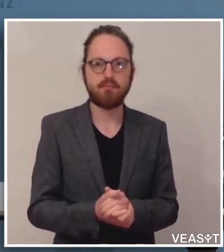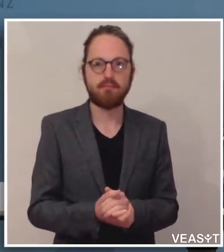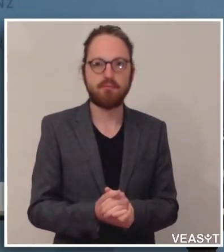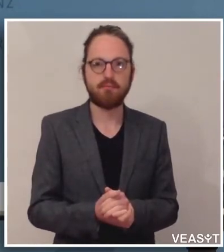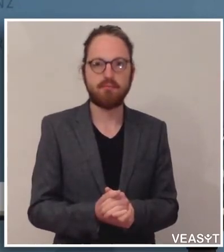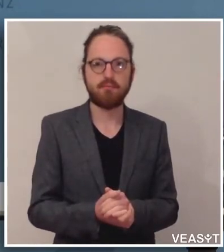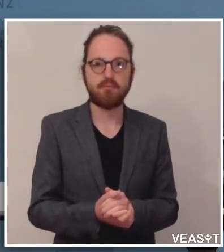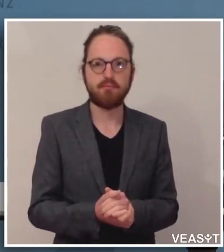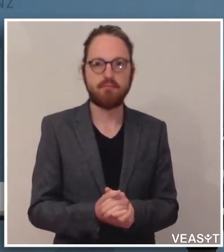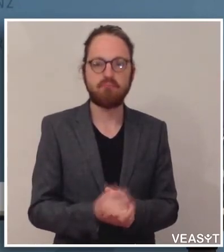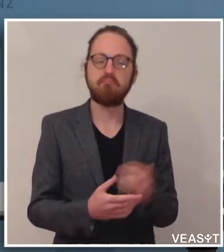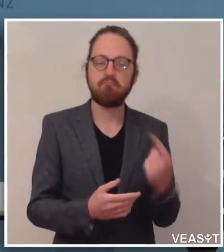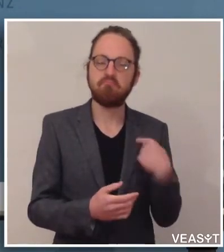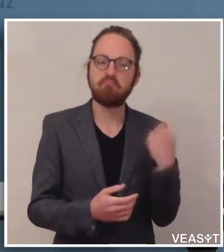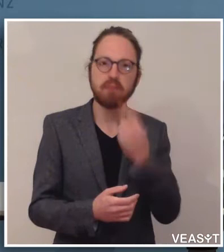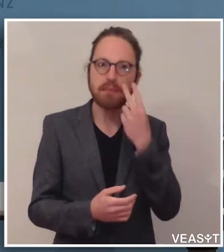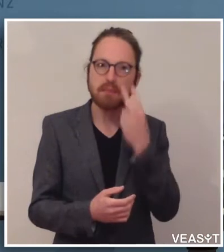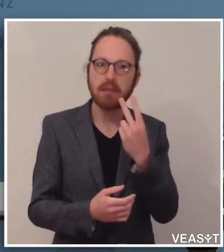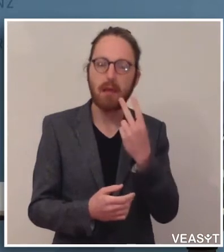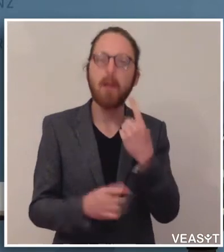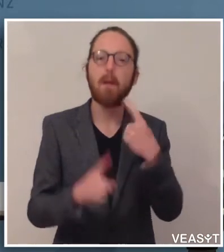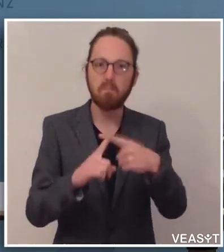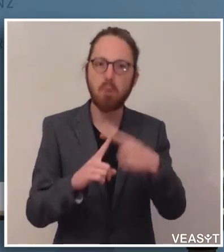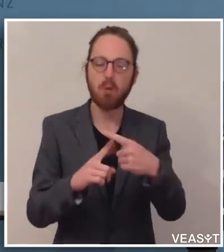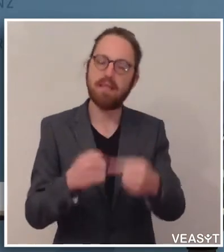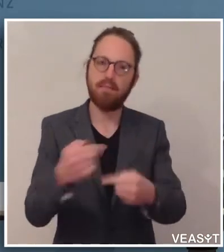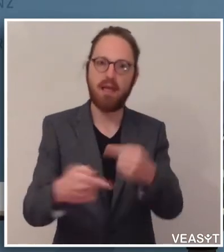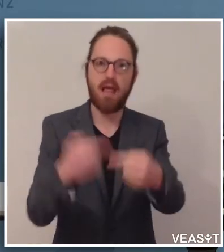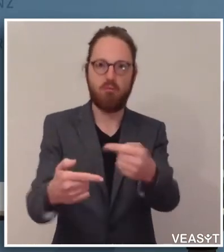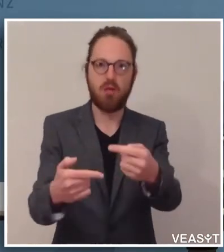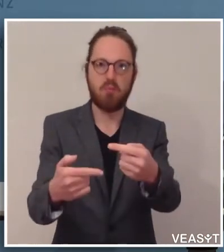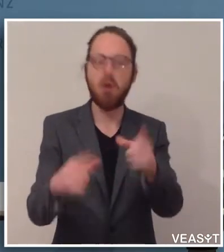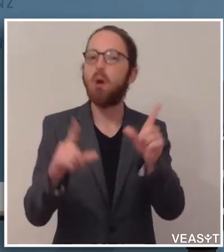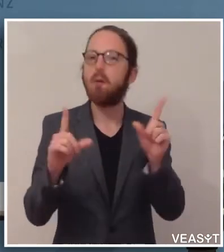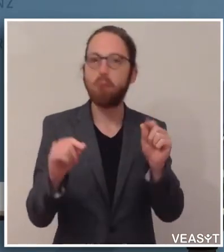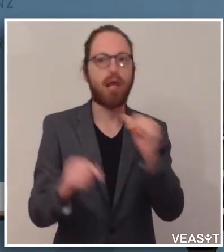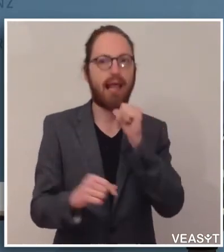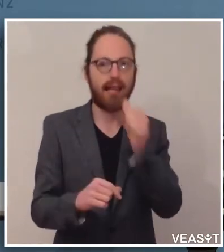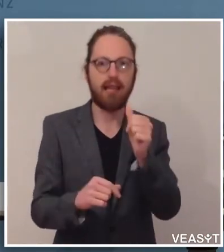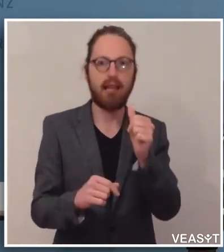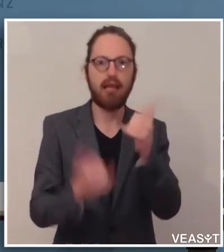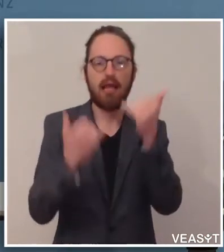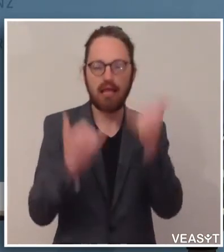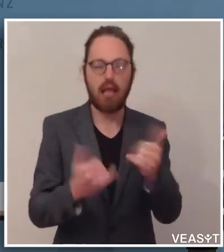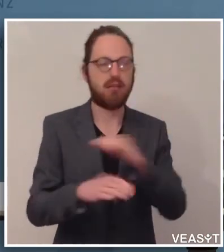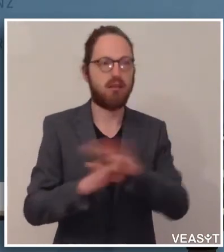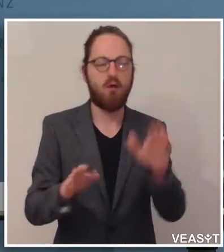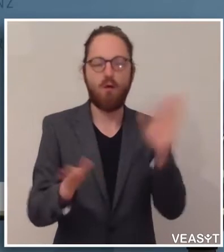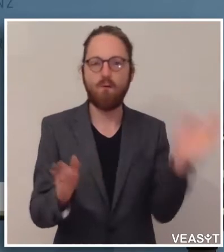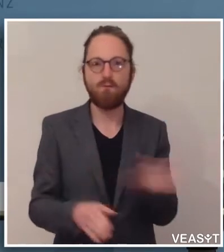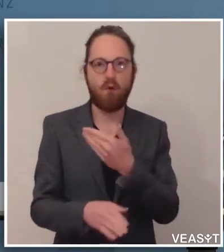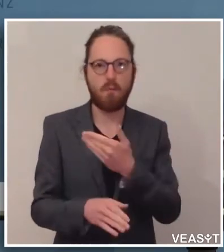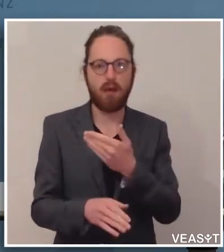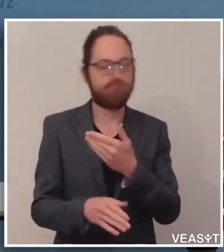positive Entwicklung. Das bedeutet nicht, dass wir jetzt plötzlich sagen können, so das Ganze sei ausgestanden oder durchgestanden. Absolut